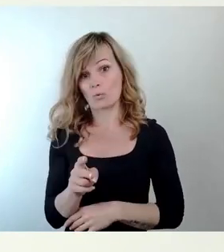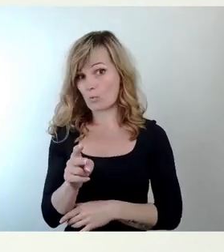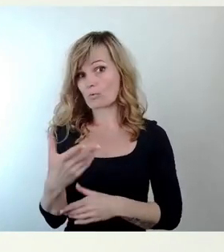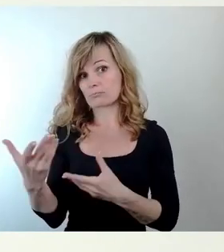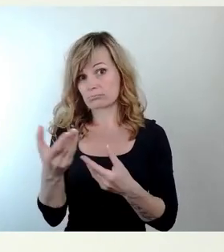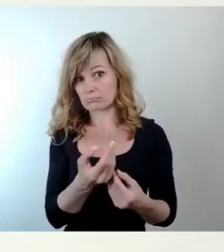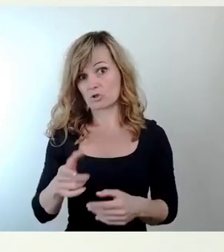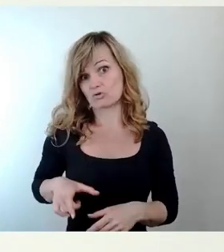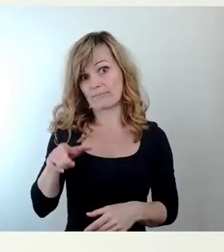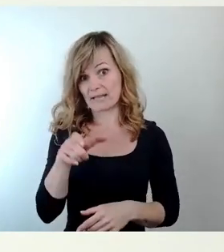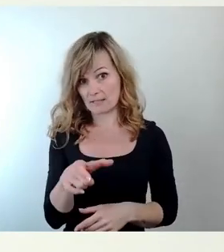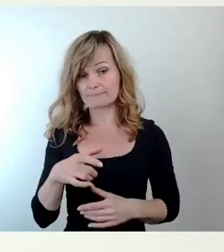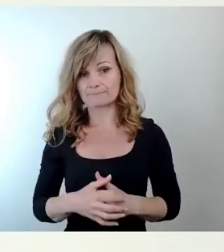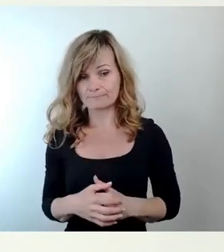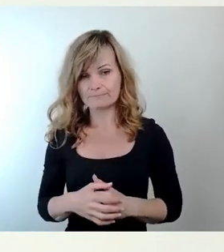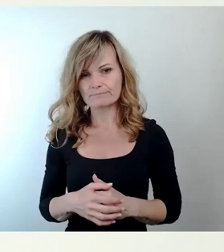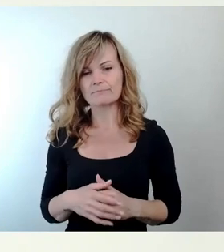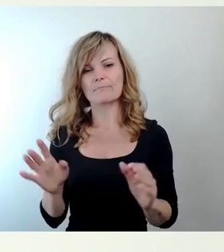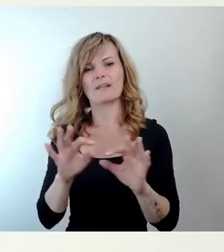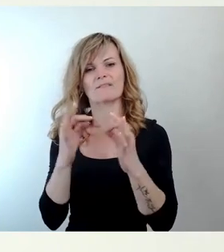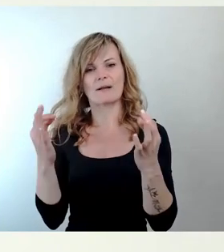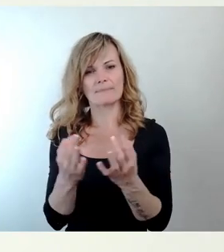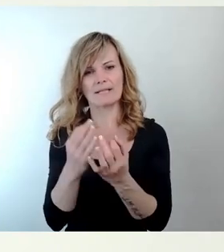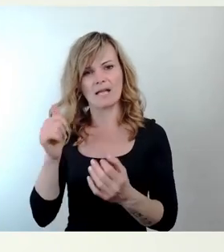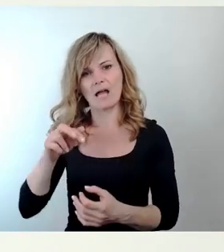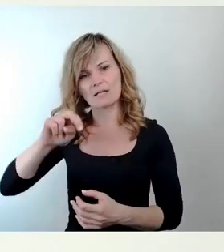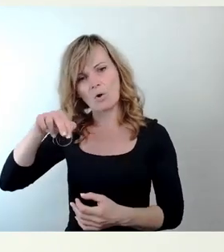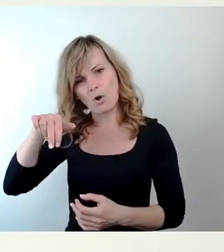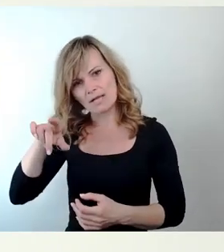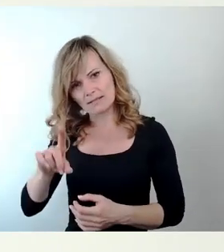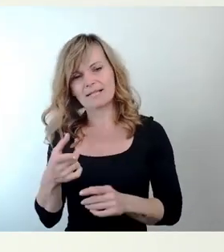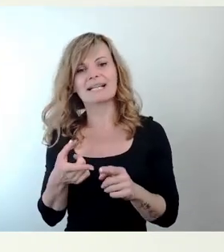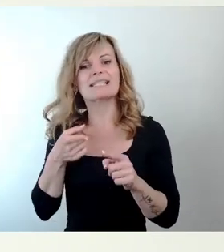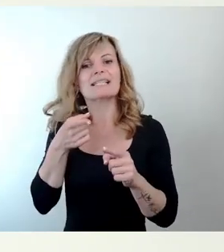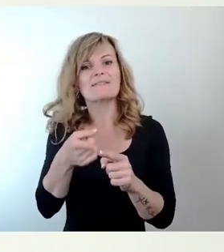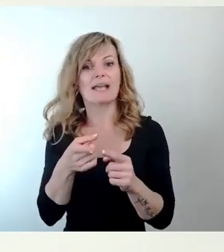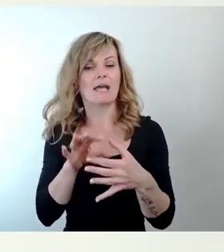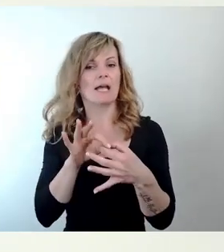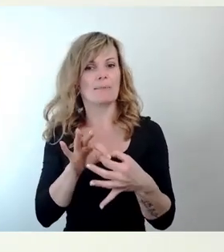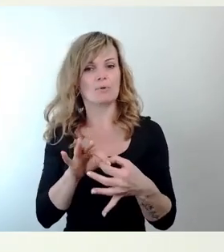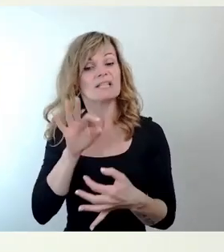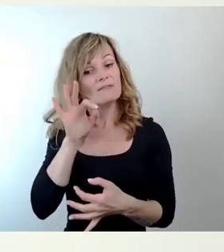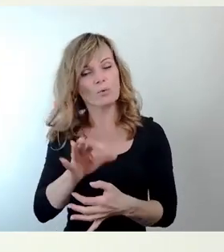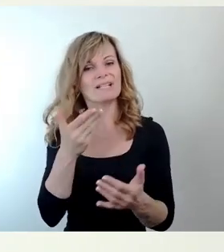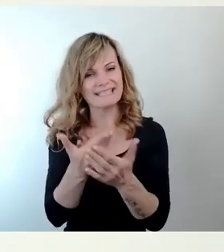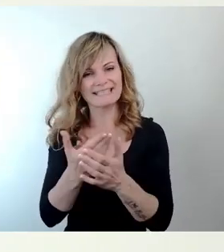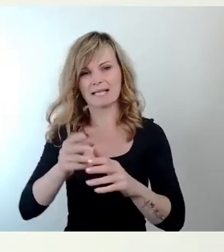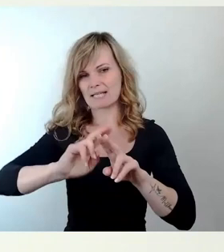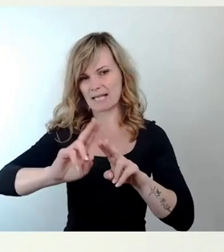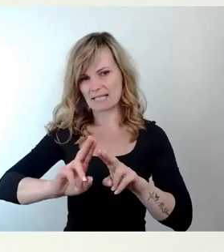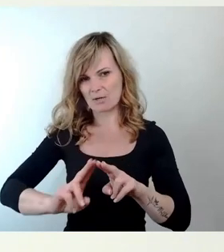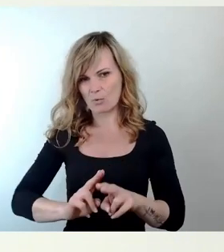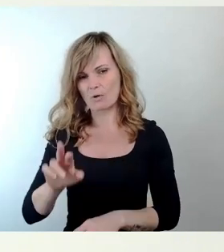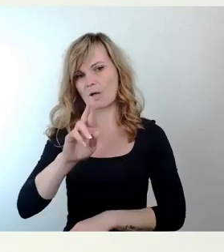von der Familie Arnold, zweckgebunden für die Sanierung der Robotronkantine.